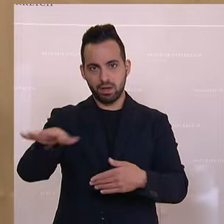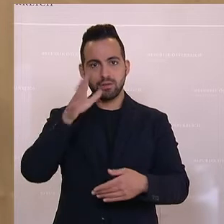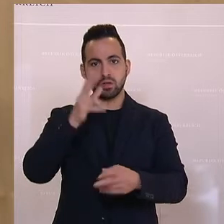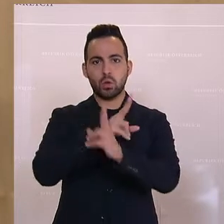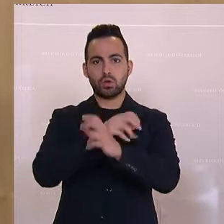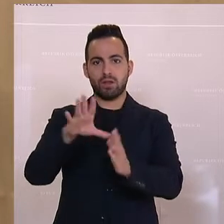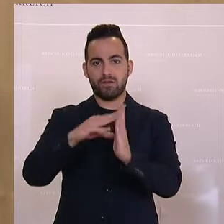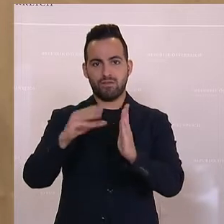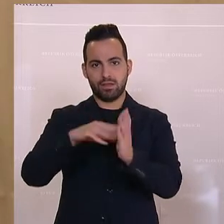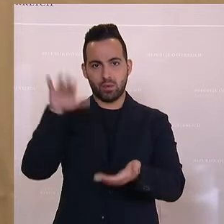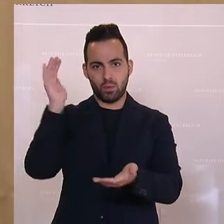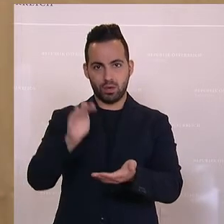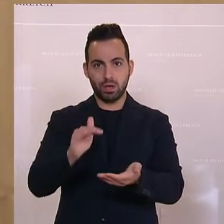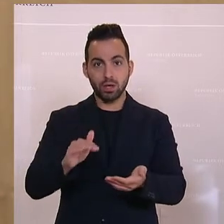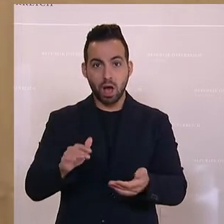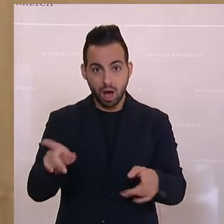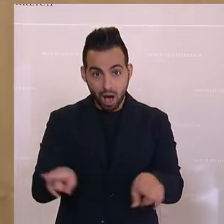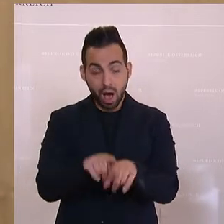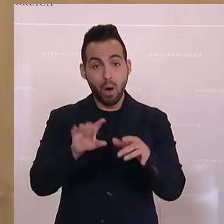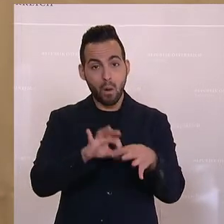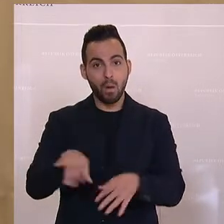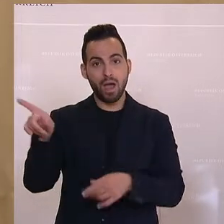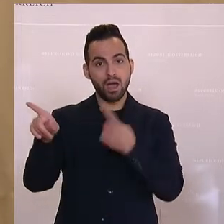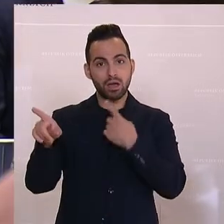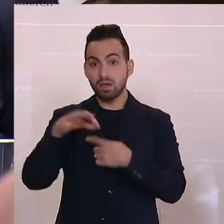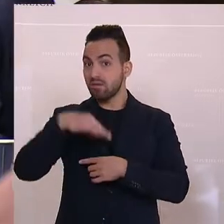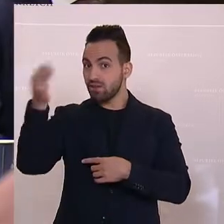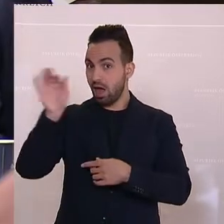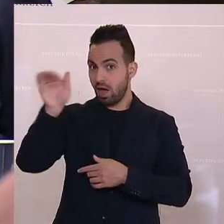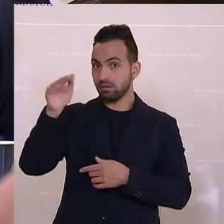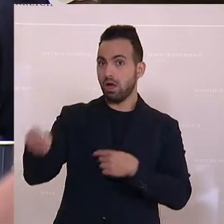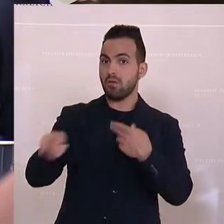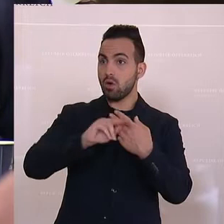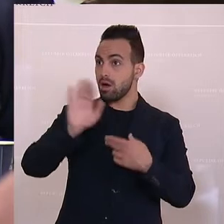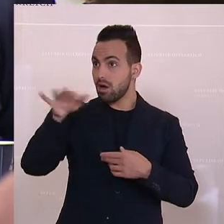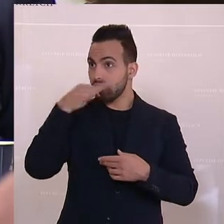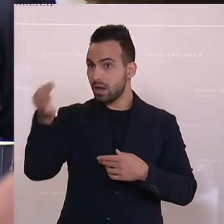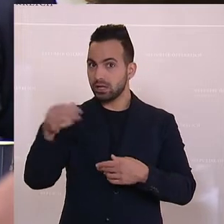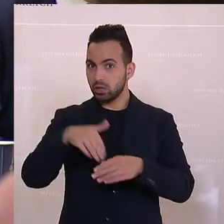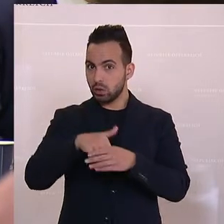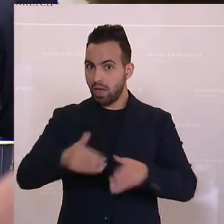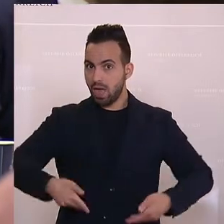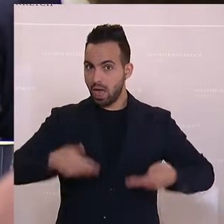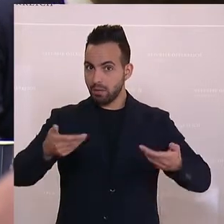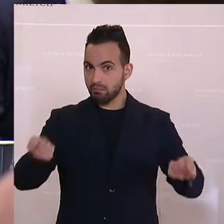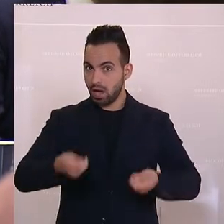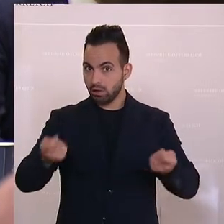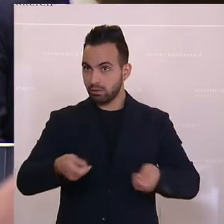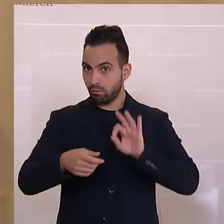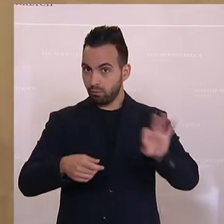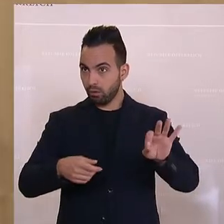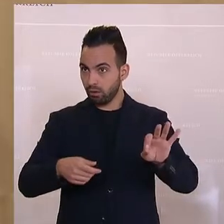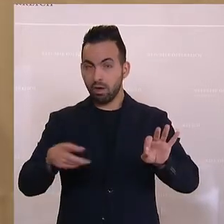Österreich verwendet werden. Sogar, wie er gefragt worden ist, ob es danach denn für heimische Betriebe sein wird.